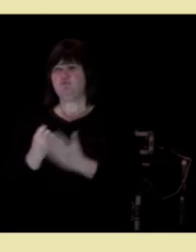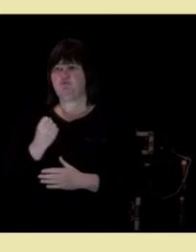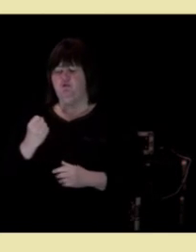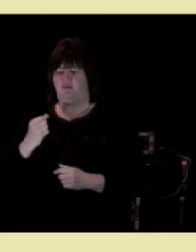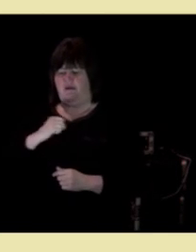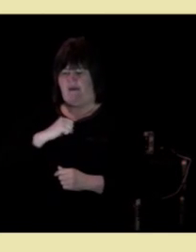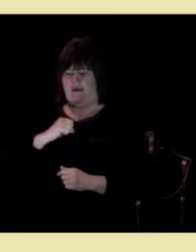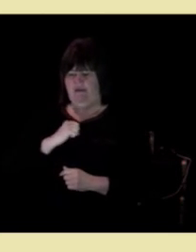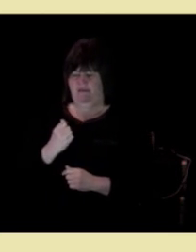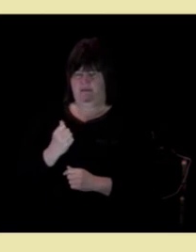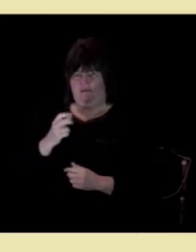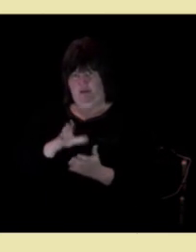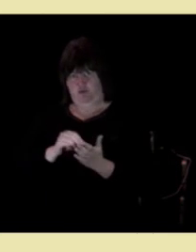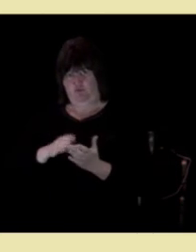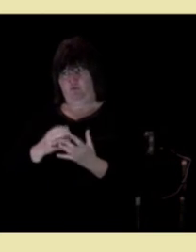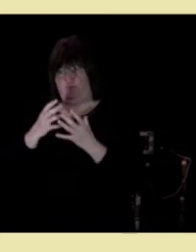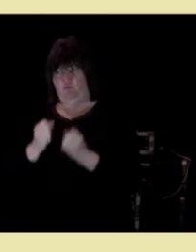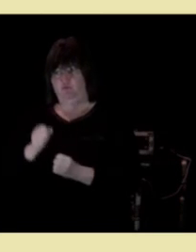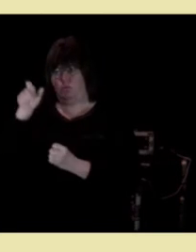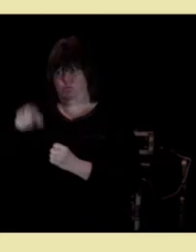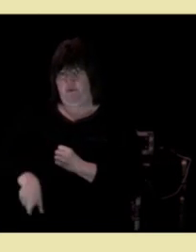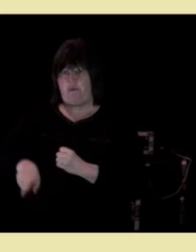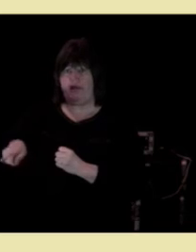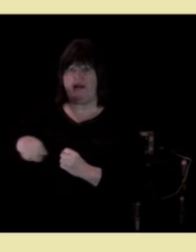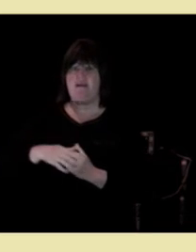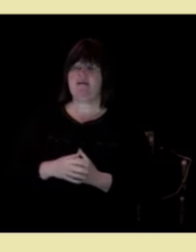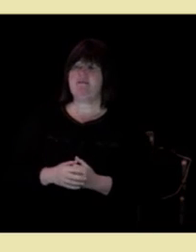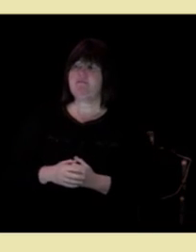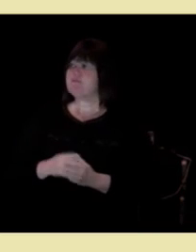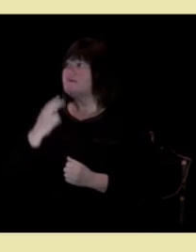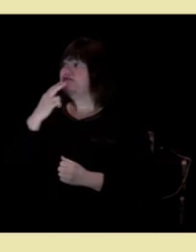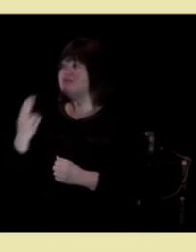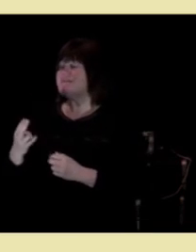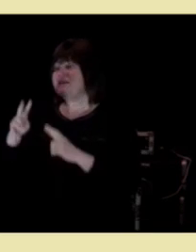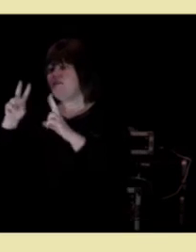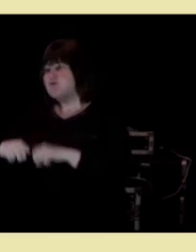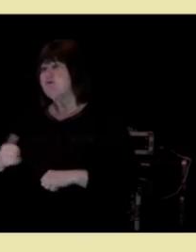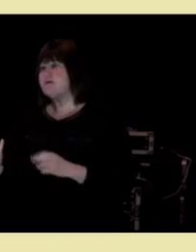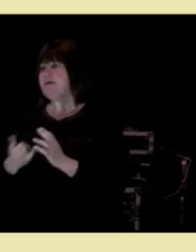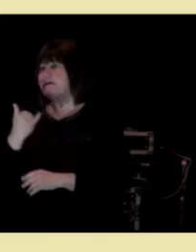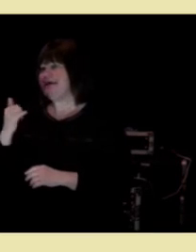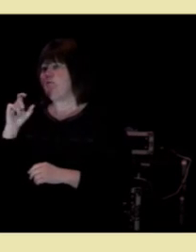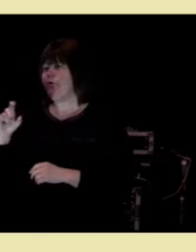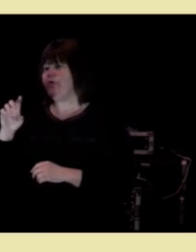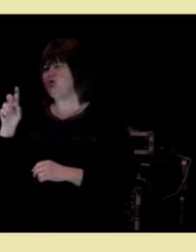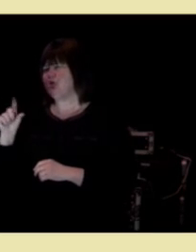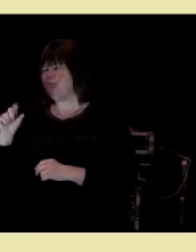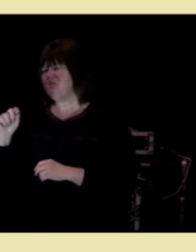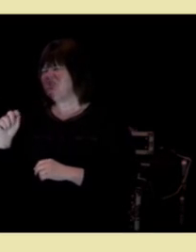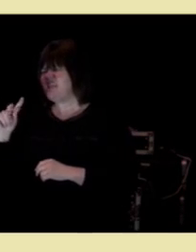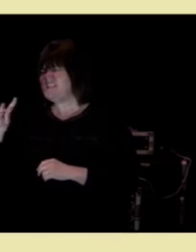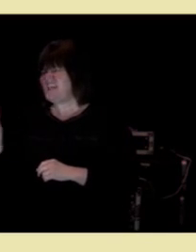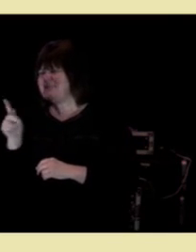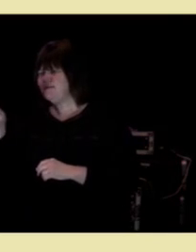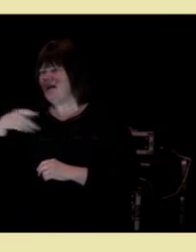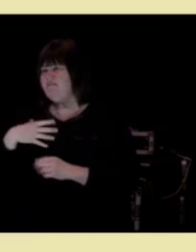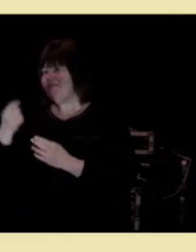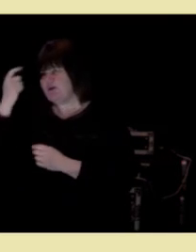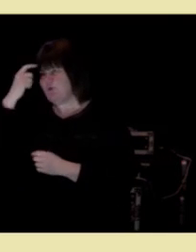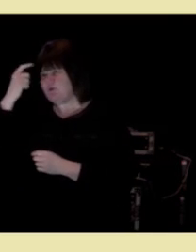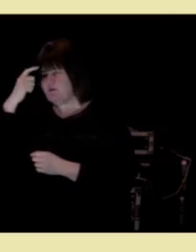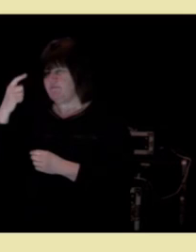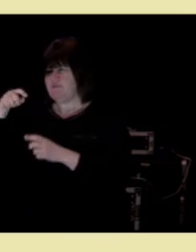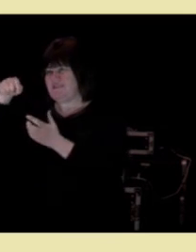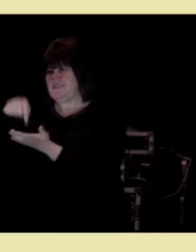brukerens egne ressurser. Seniorforsker Ingeborg Strømseng Kjettene ved Kunnskapssenteret har sagt det på denne